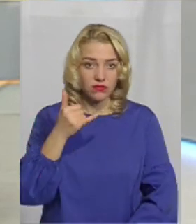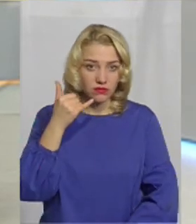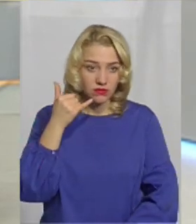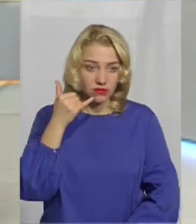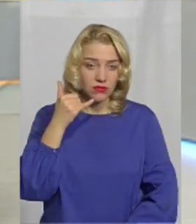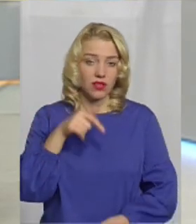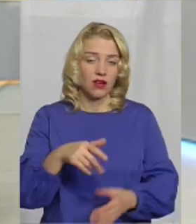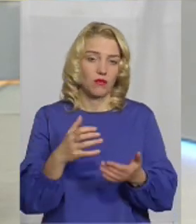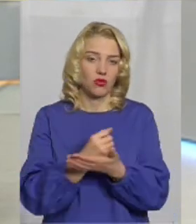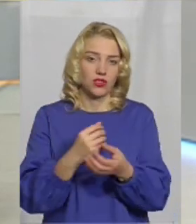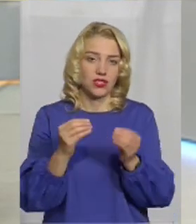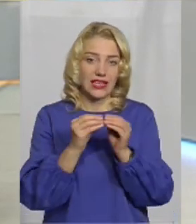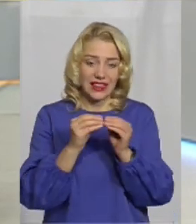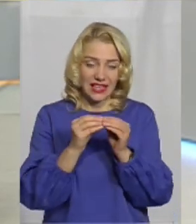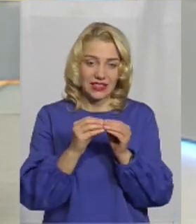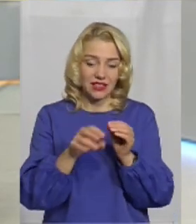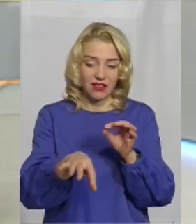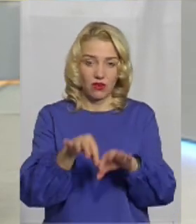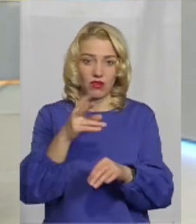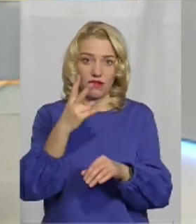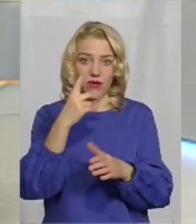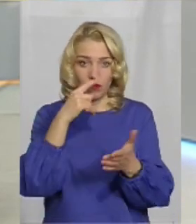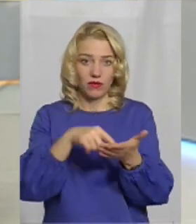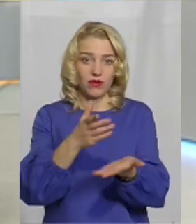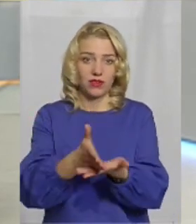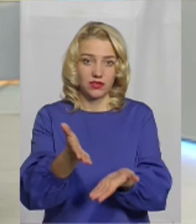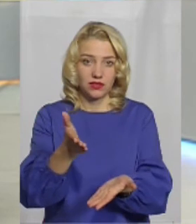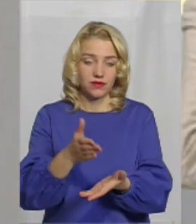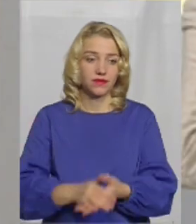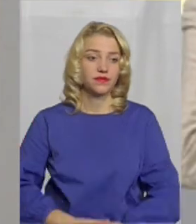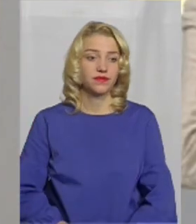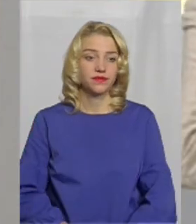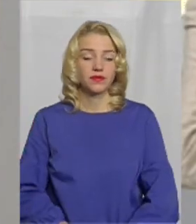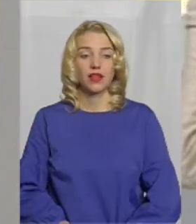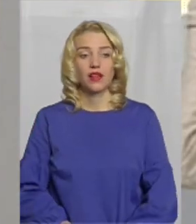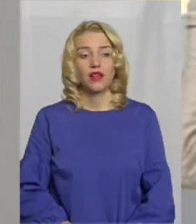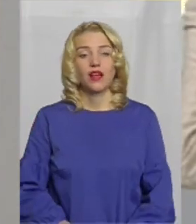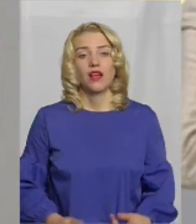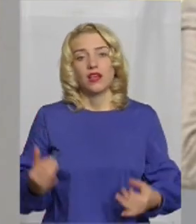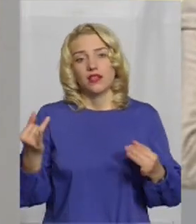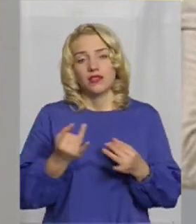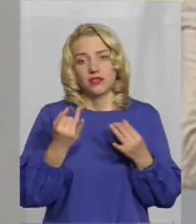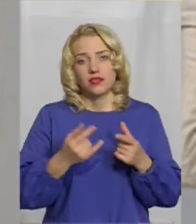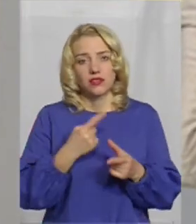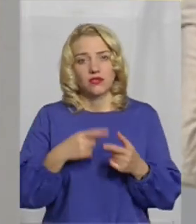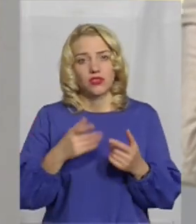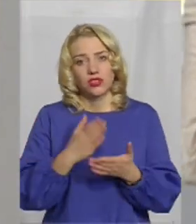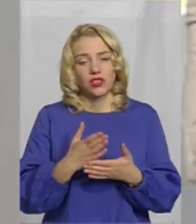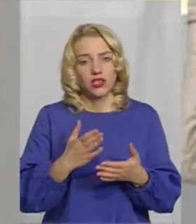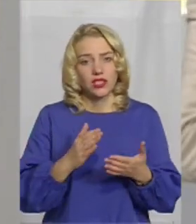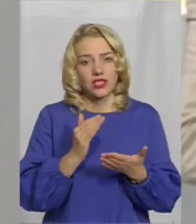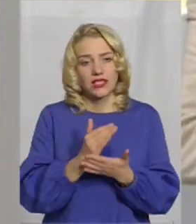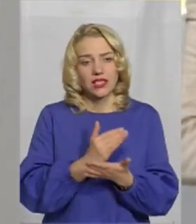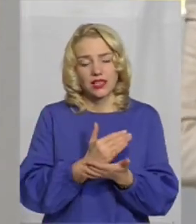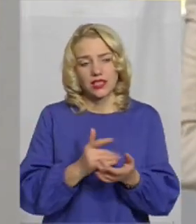із десяти номерів, наприклад, там десь хтось відгукувався. А от цікаво, чия статистика розкриця злочинів? Говоримо, що